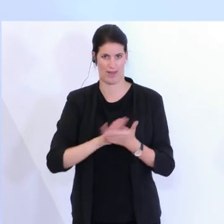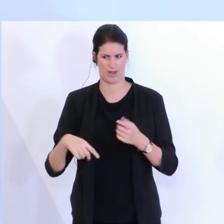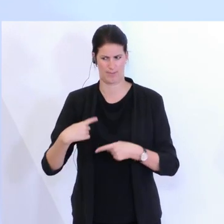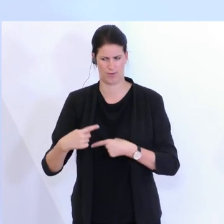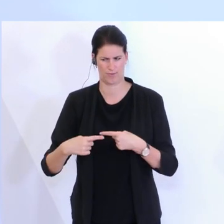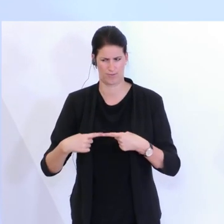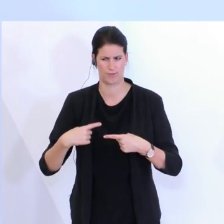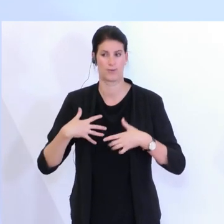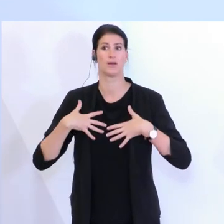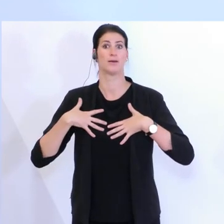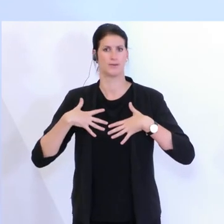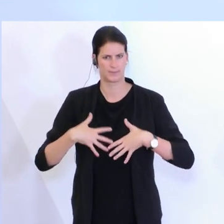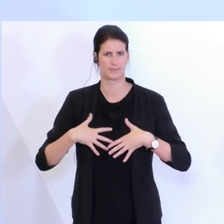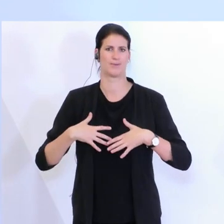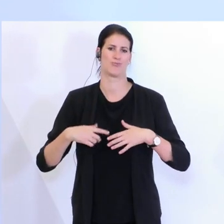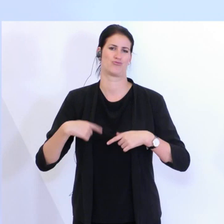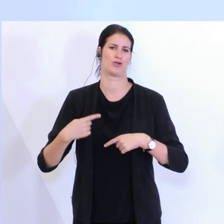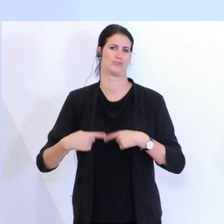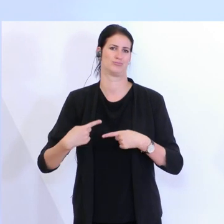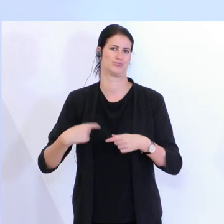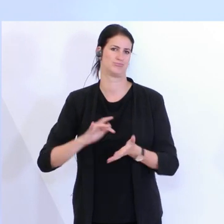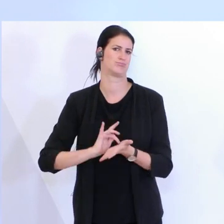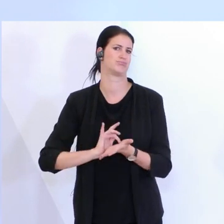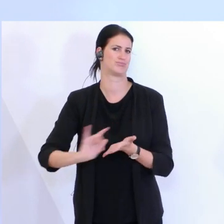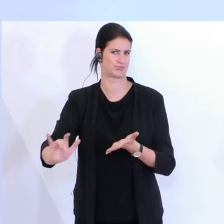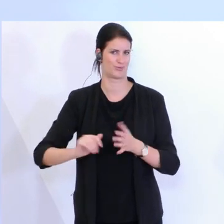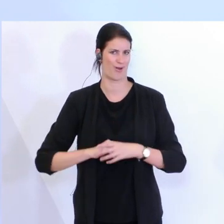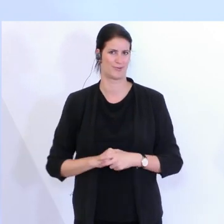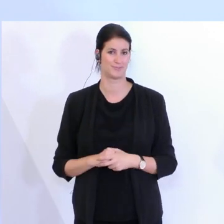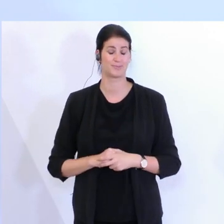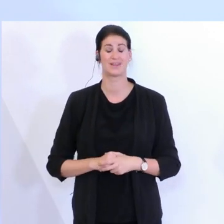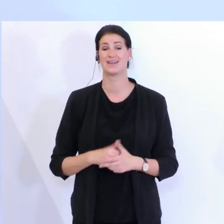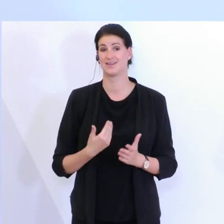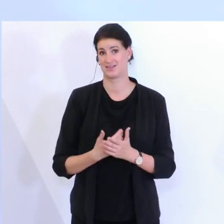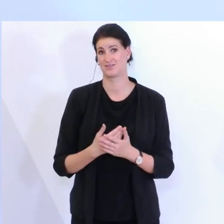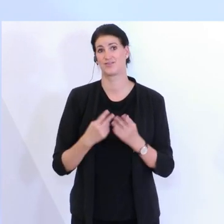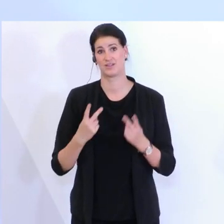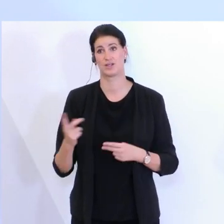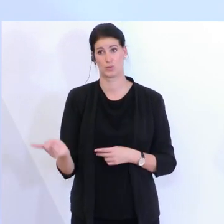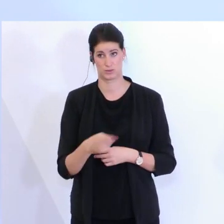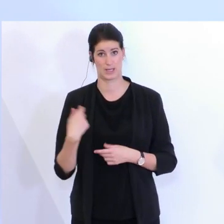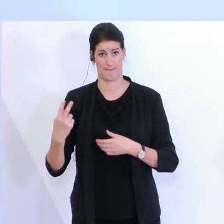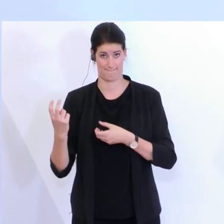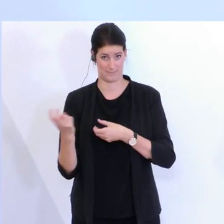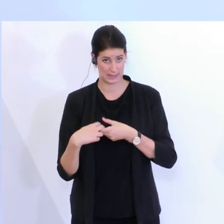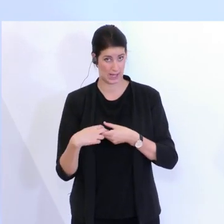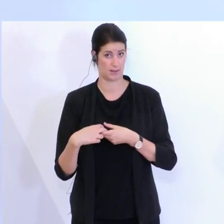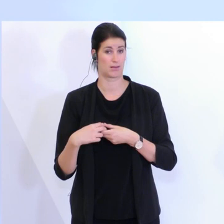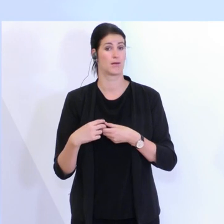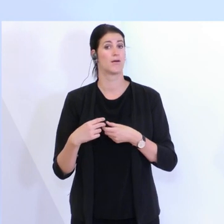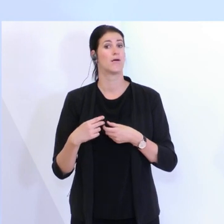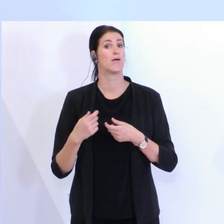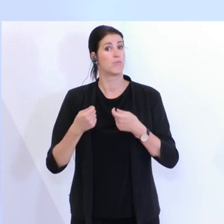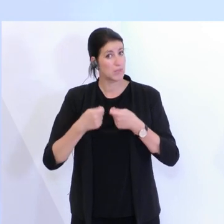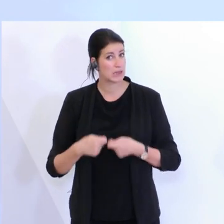hat. Aber wenn das dann funktioniert, dann läuft es sang- und klanglos. Und ich kann hier nur appellieren an unsere Mitgliedsbetriebe, hier diese Testungen auch in